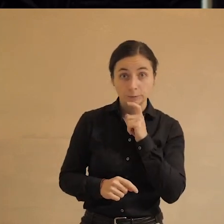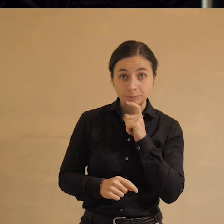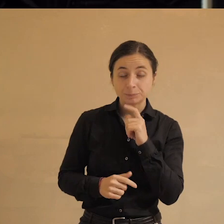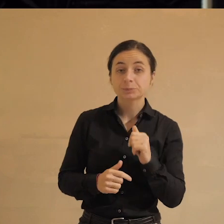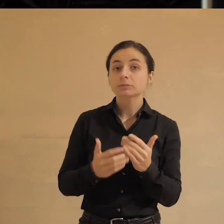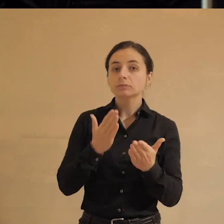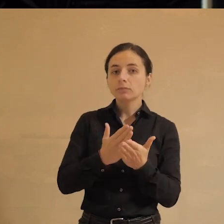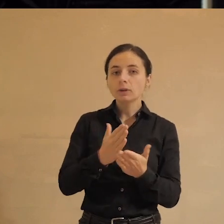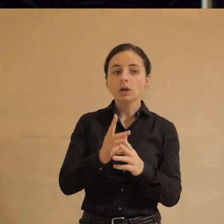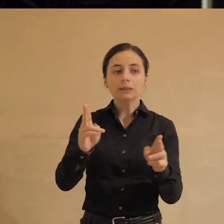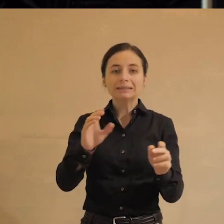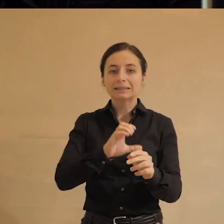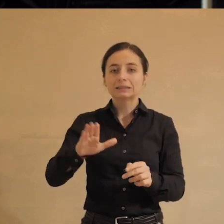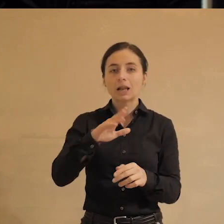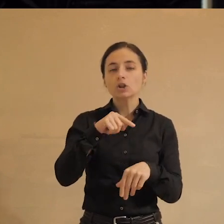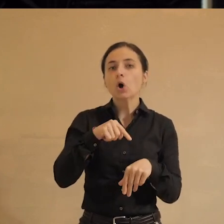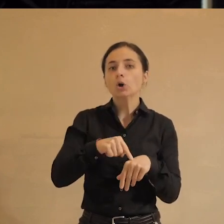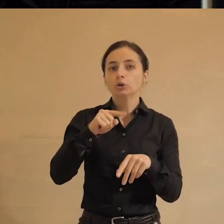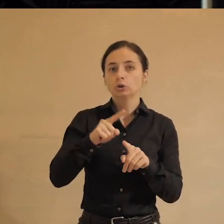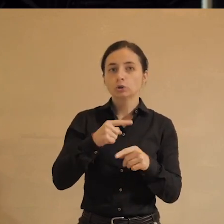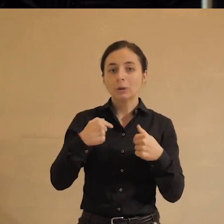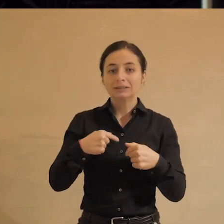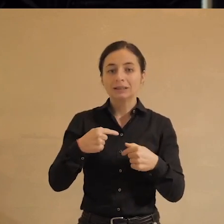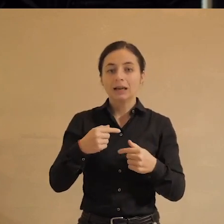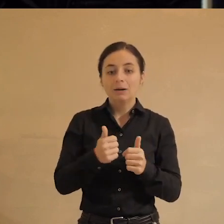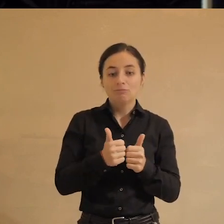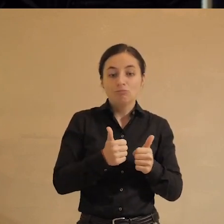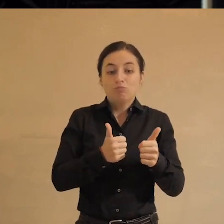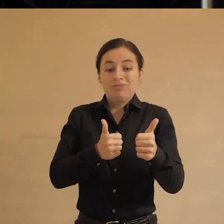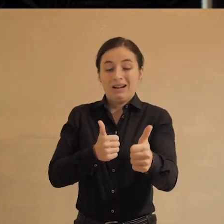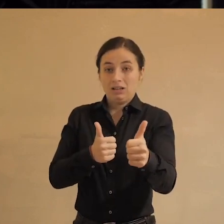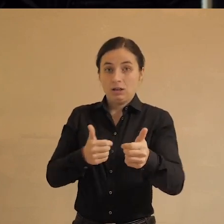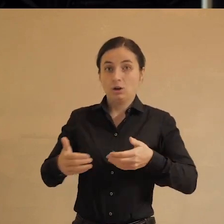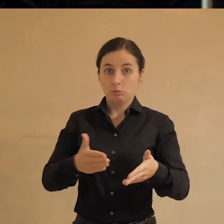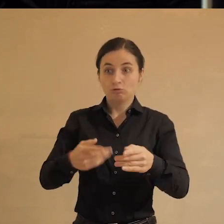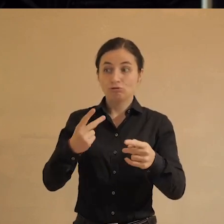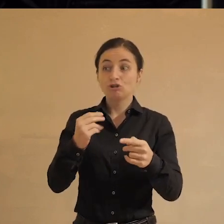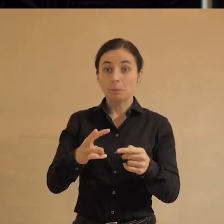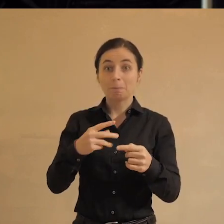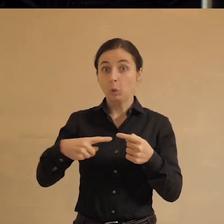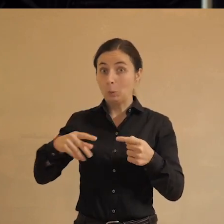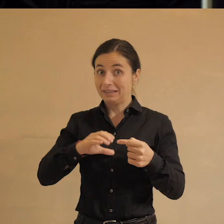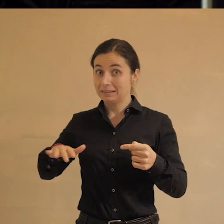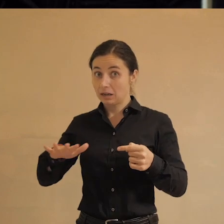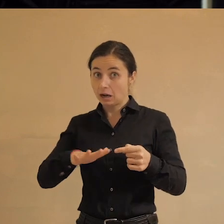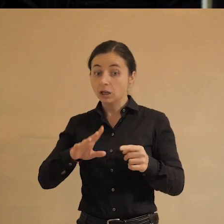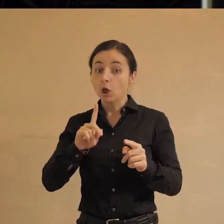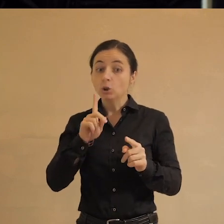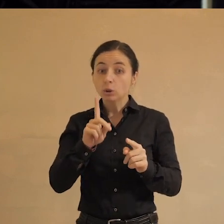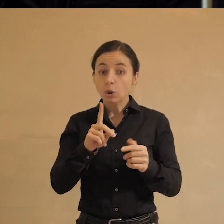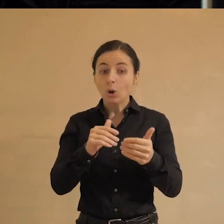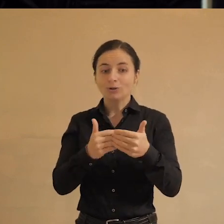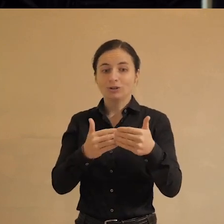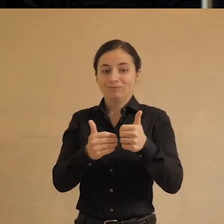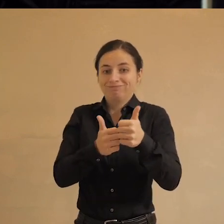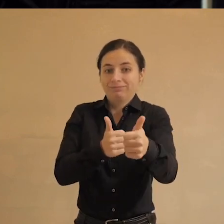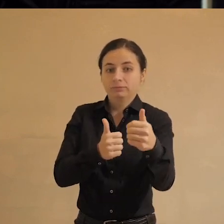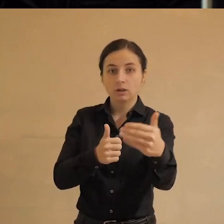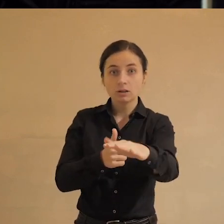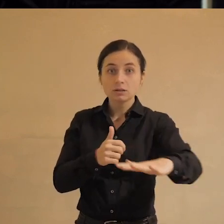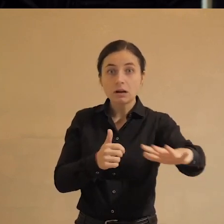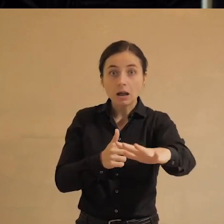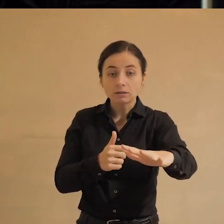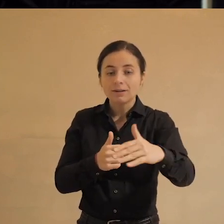Есть у некоторых стран, есть ощущение, что они прошли дальше на этом пути, чем другие, но при этом и у них нет